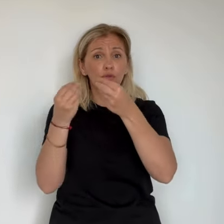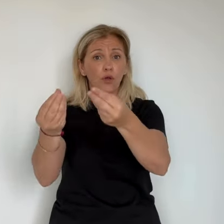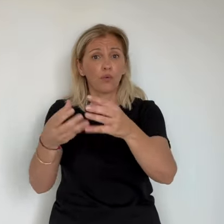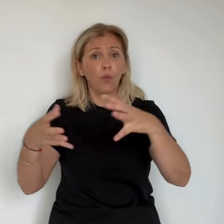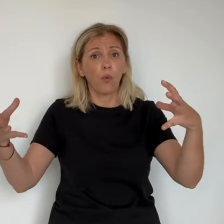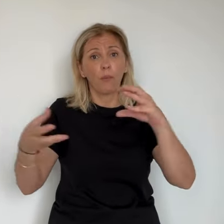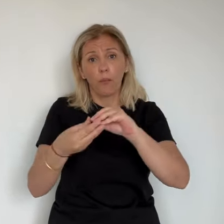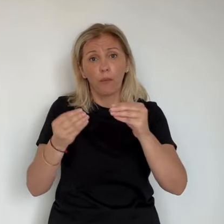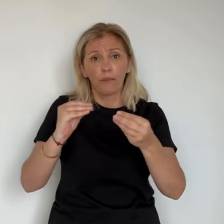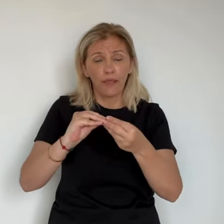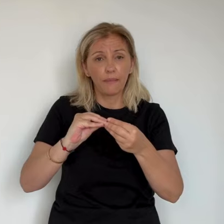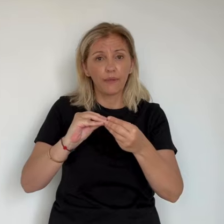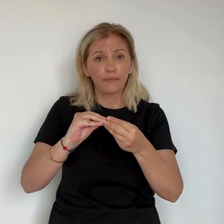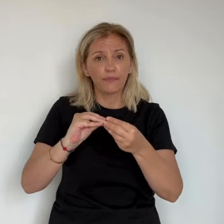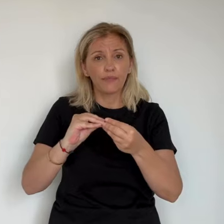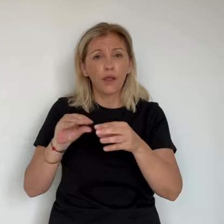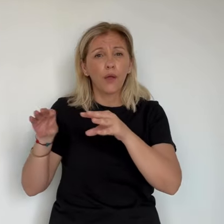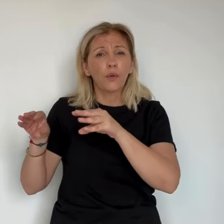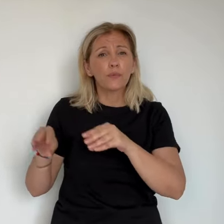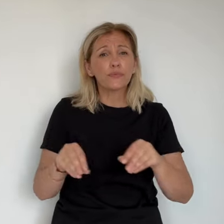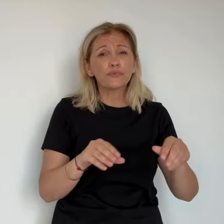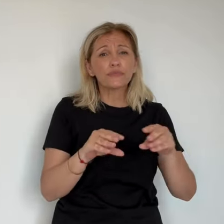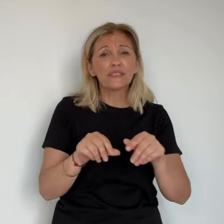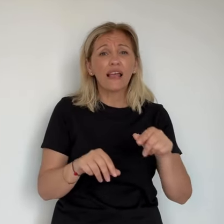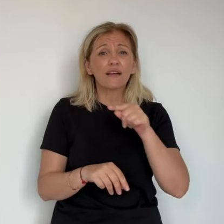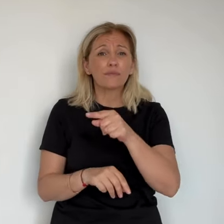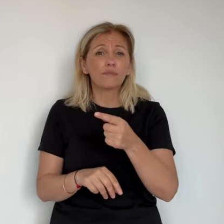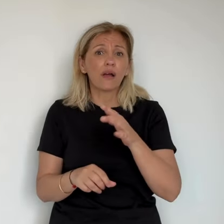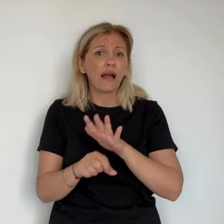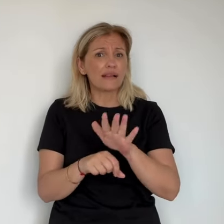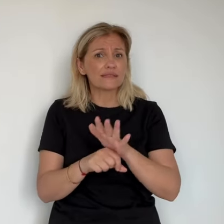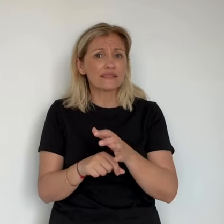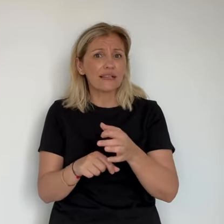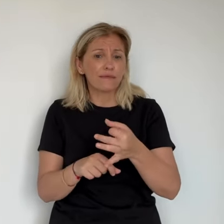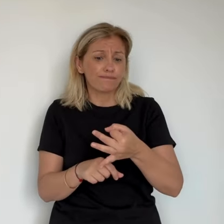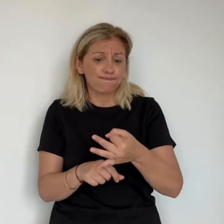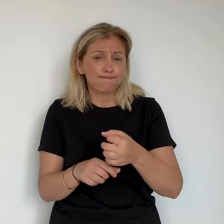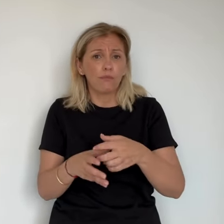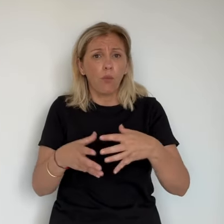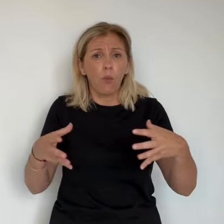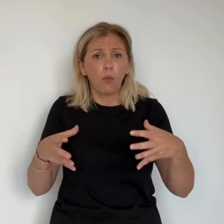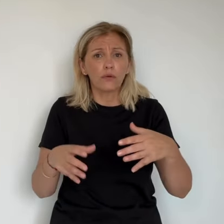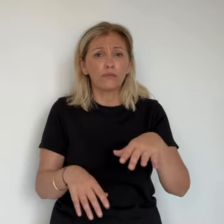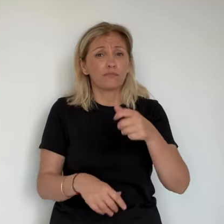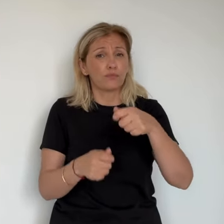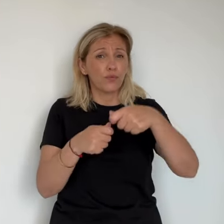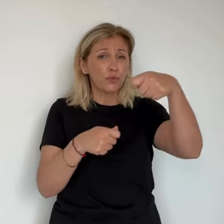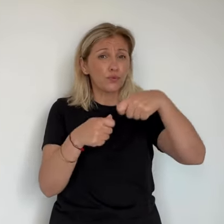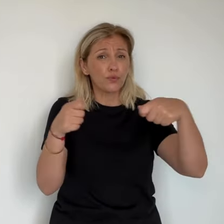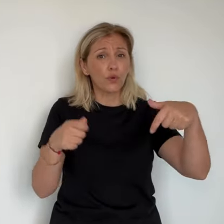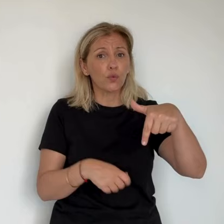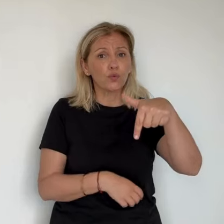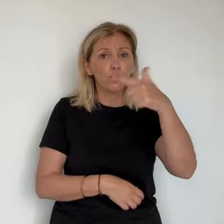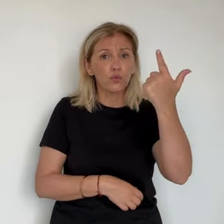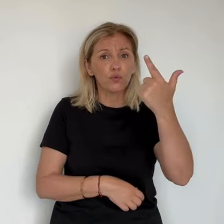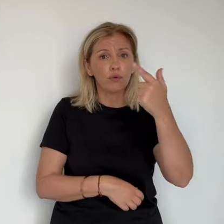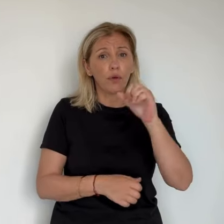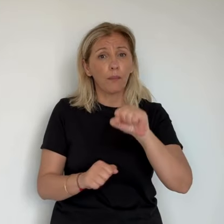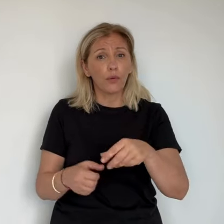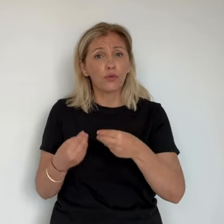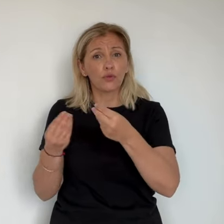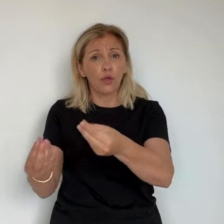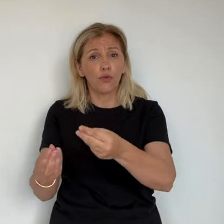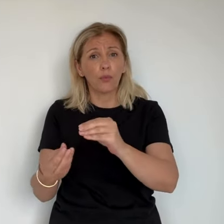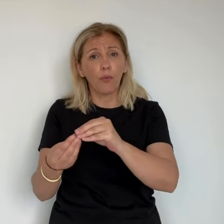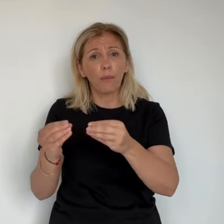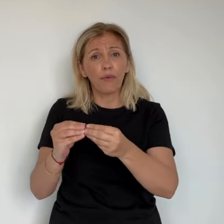déploré depuis une vingtaine d'années par des associations et la Ligue contre le cancer. Ce médecin alerte. On ne parle de pollution que